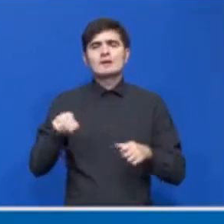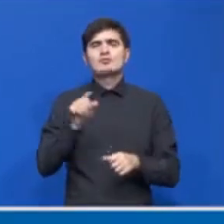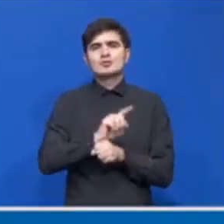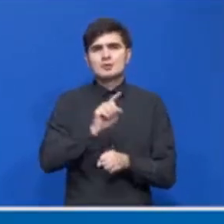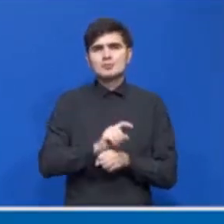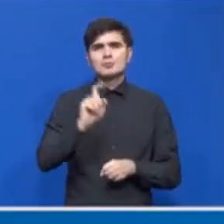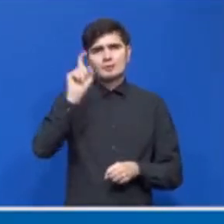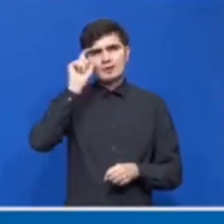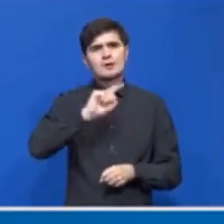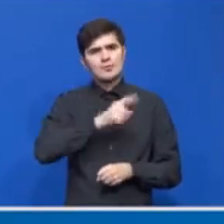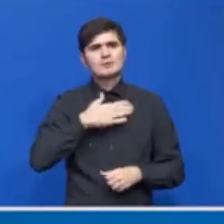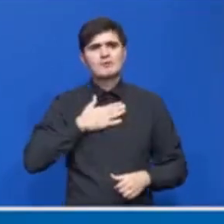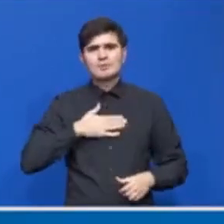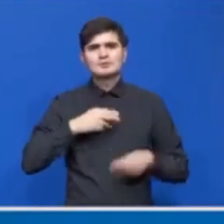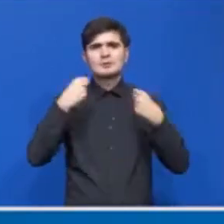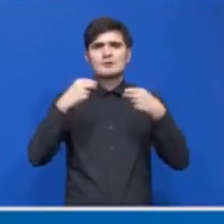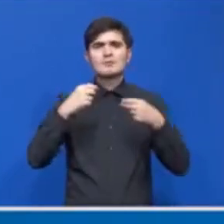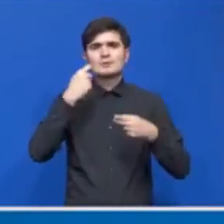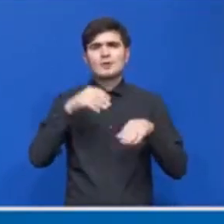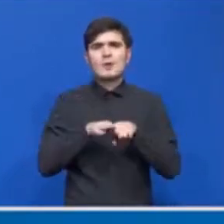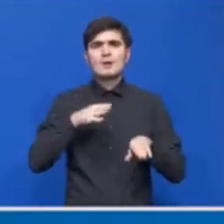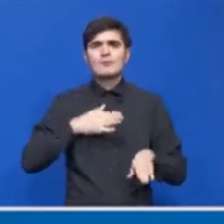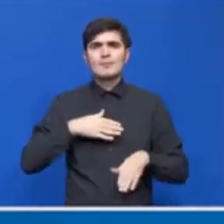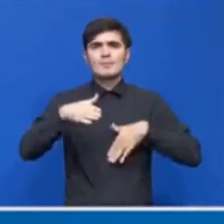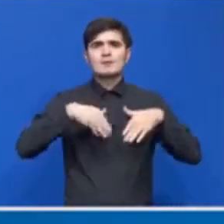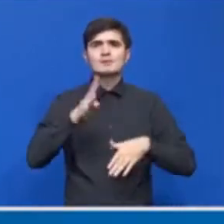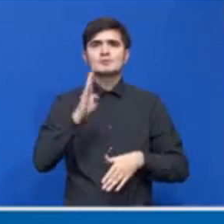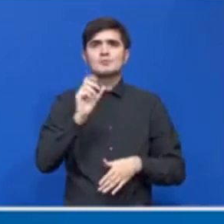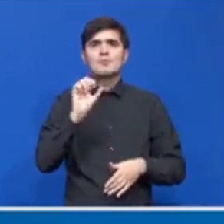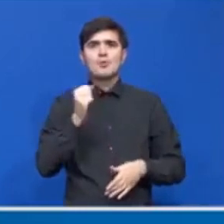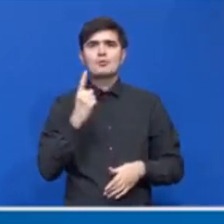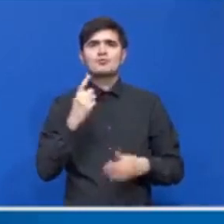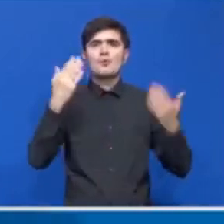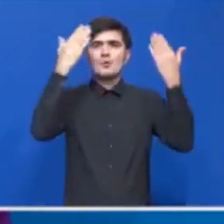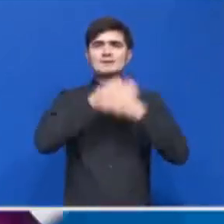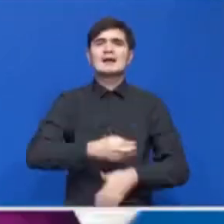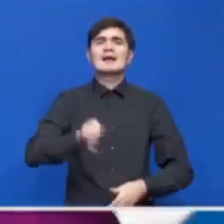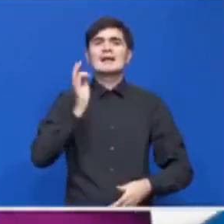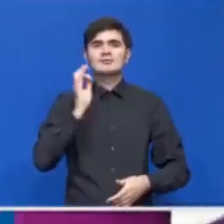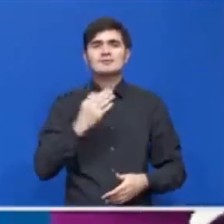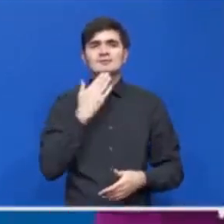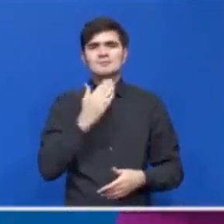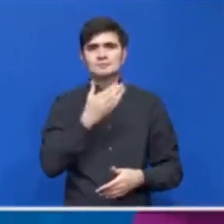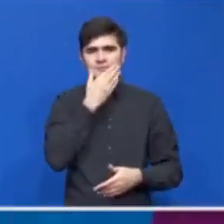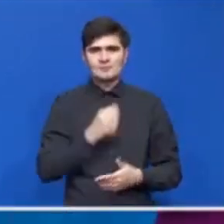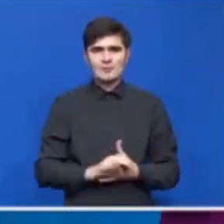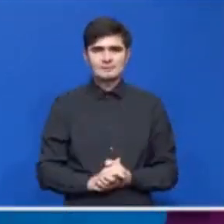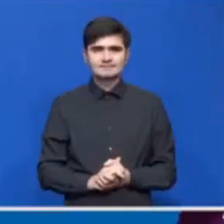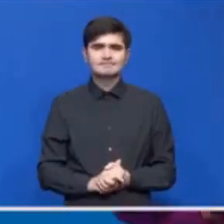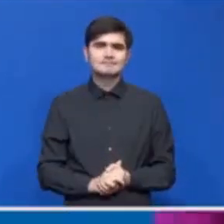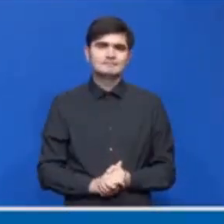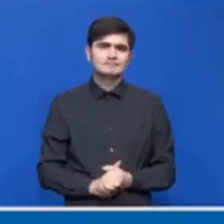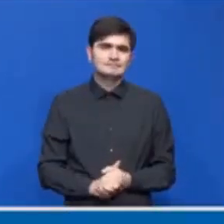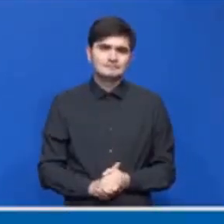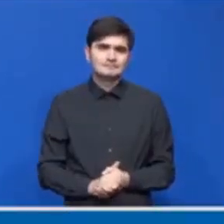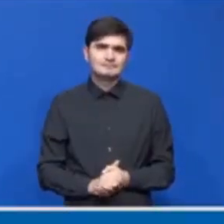explica cu plăcere colegul meu, domnul ministru Boloș. Vă doresc o seară excelentă și vă doresc ne puteți spunem a doua întrebare, doua ministru, a